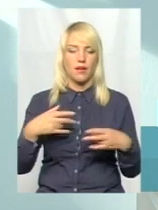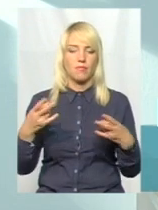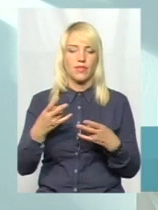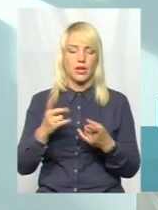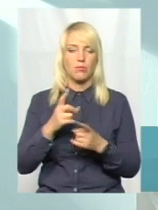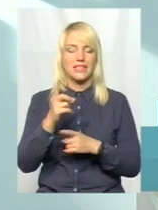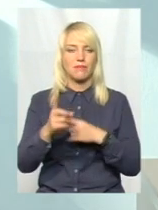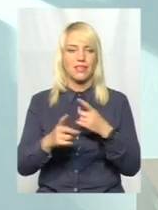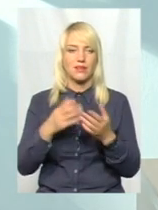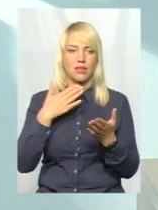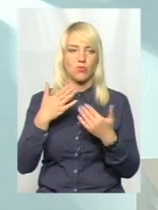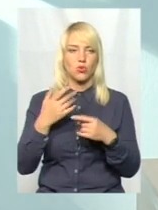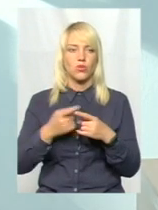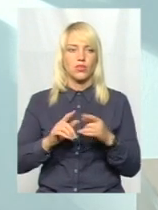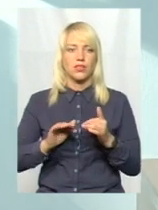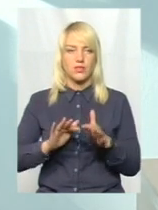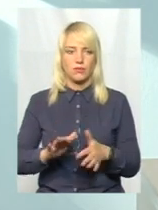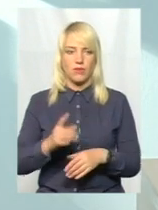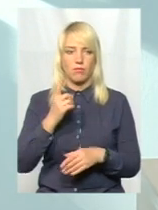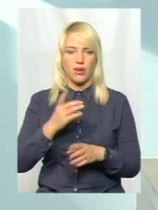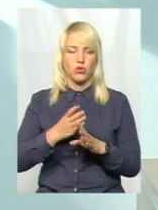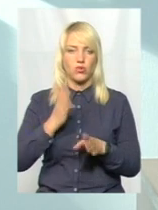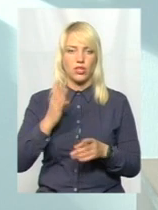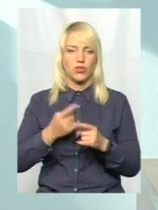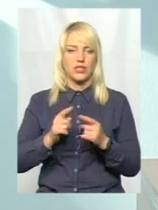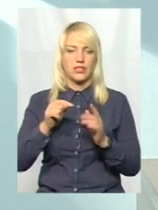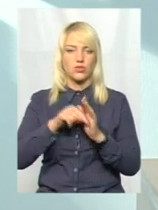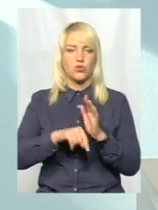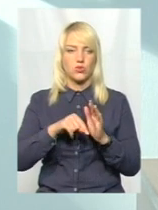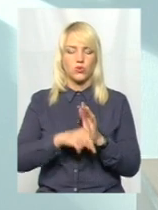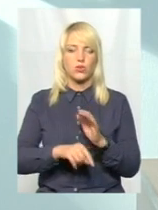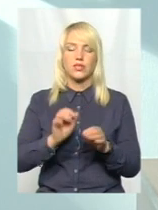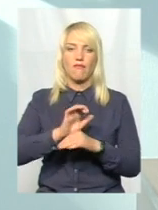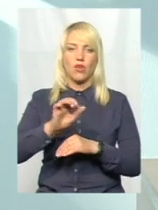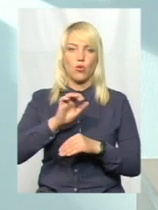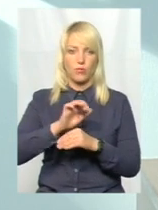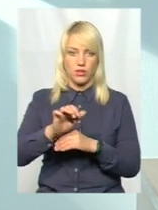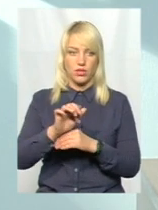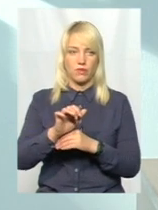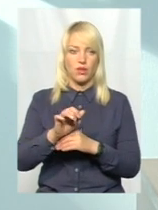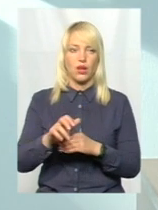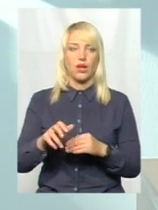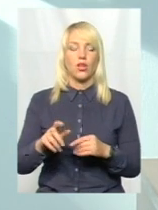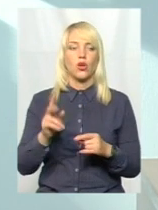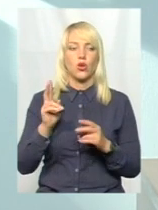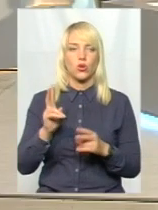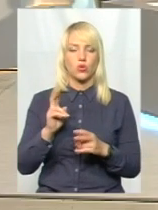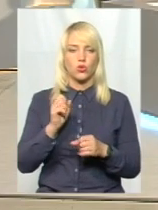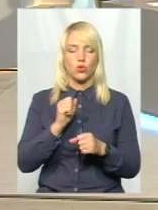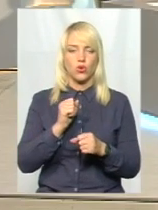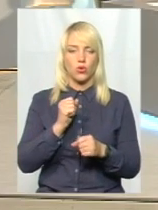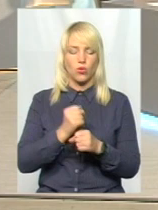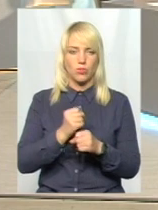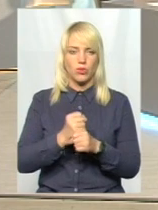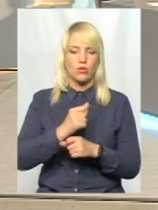до цієї справи, яку ми робимо. В першу чергу, це стосується виробників, операторів ринку, які здійснюють виробництво обіг харчових